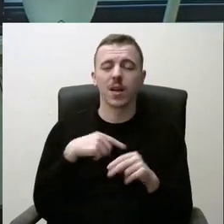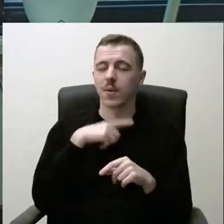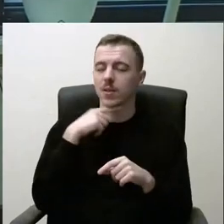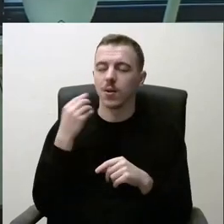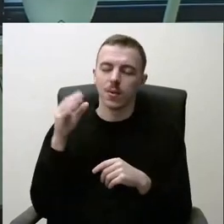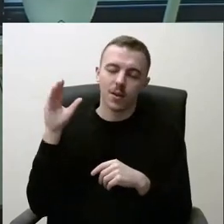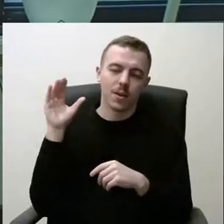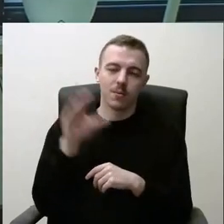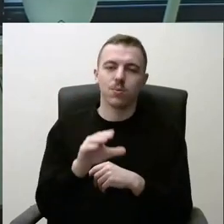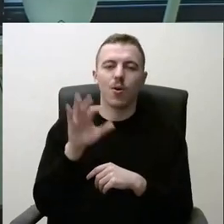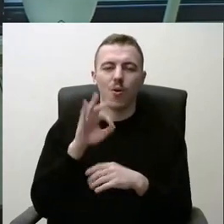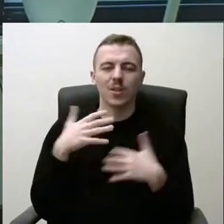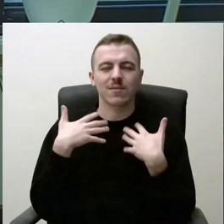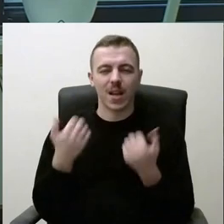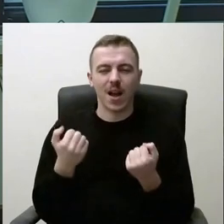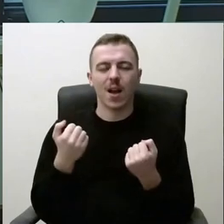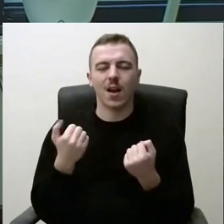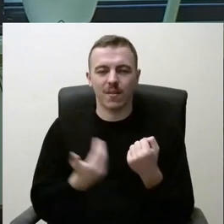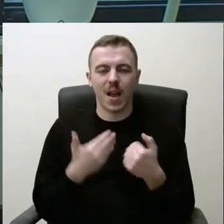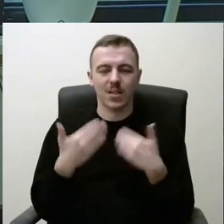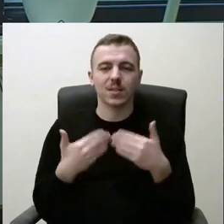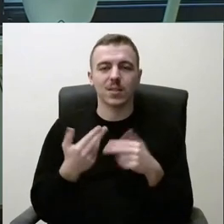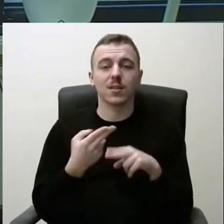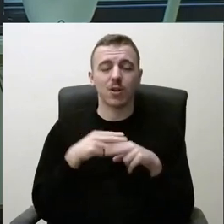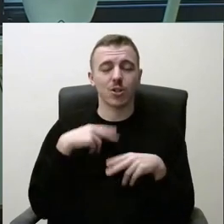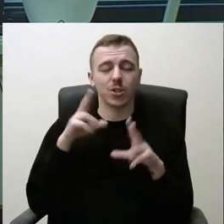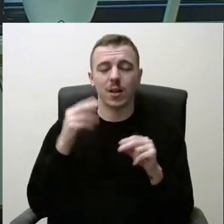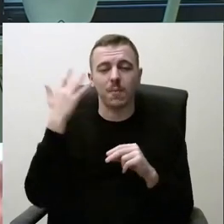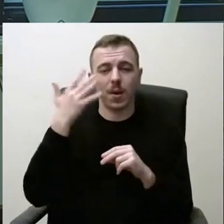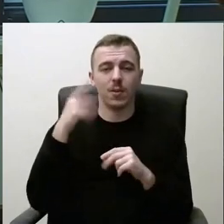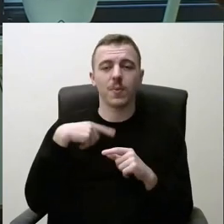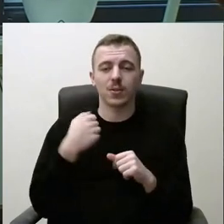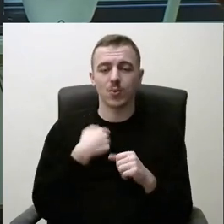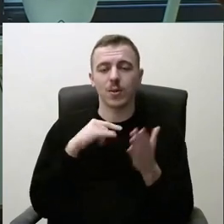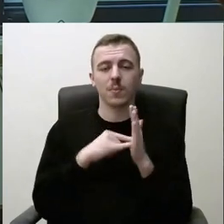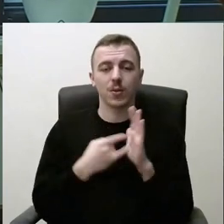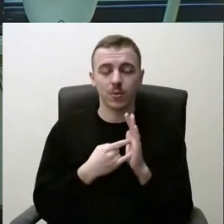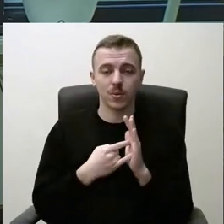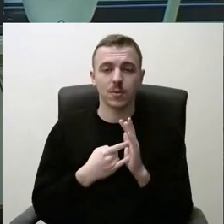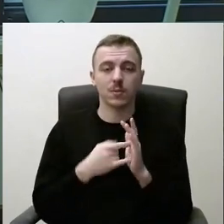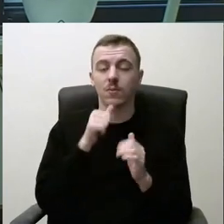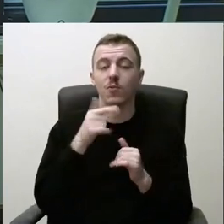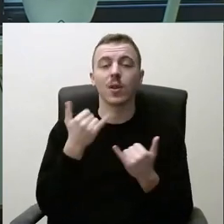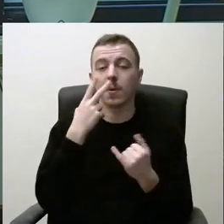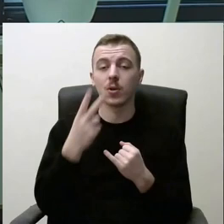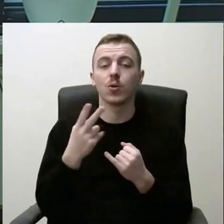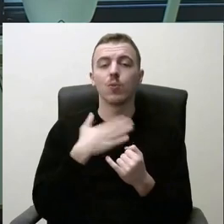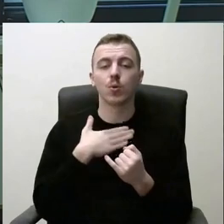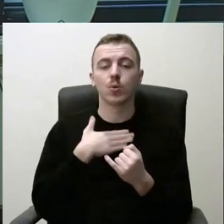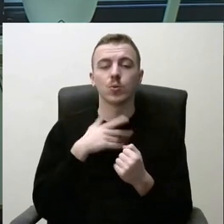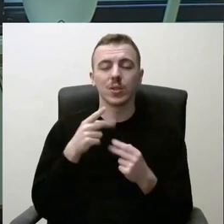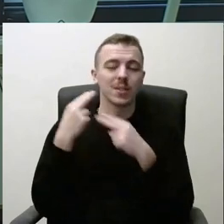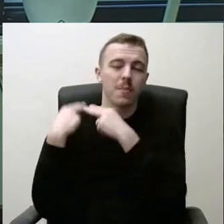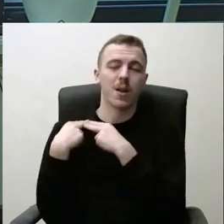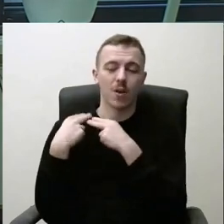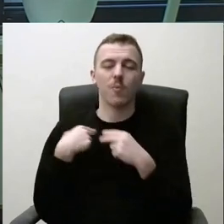padarytas į sveikatinimą. Tai aš manau, kad tikrai mes turim planus ir jeigu jūs pažiūrėtumėte į mūsų įsipareigojimus,